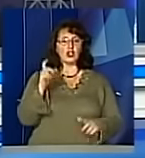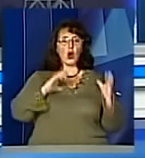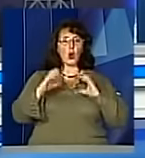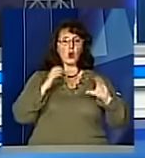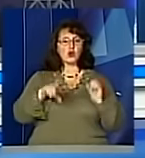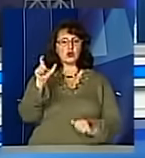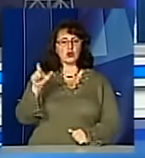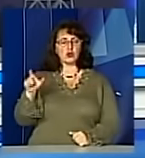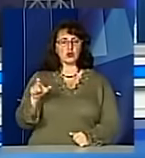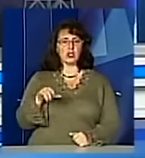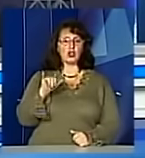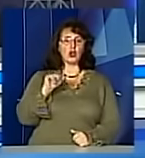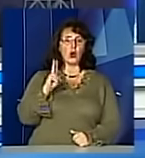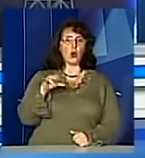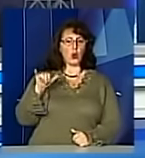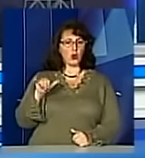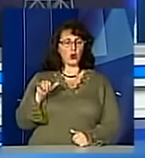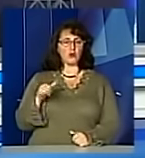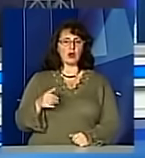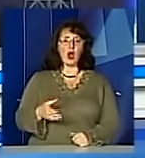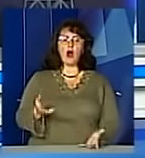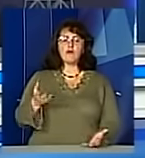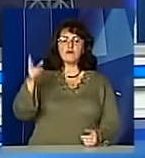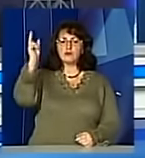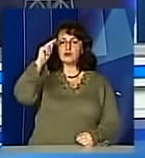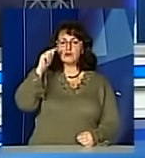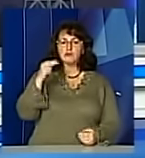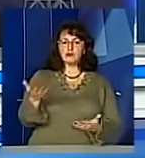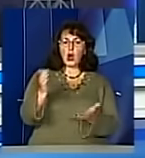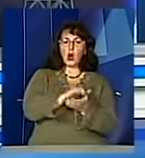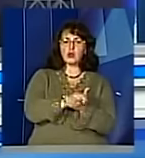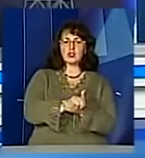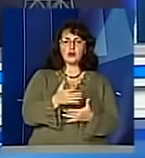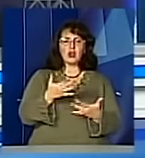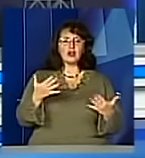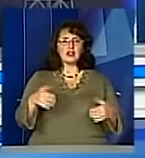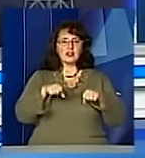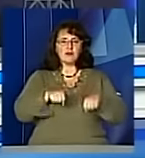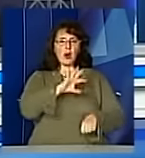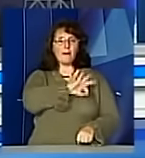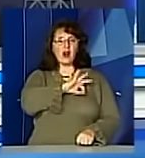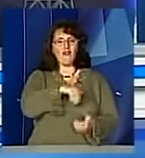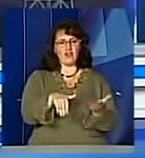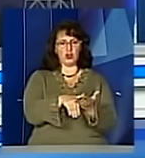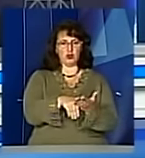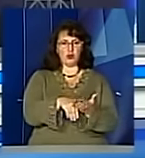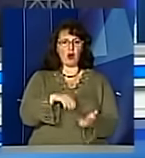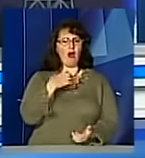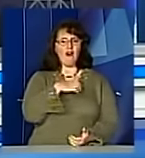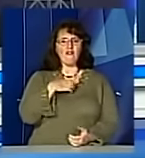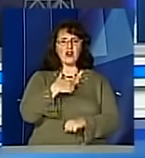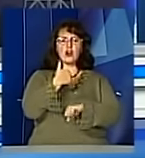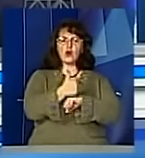мали змогу ознайомитись із основними завданнями безоплатної правової допомоги. Особливу увагу приділили перспективам